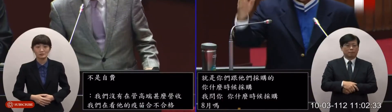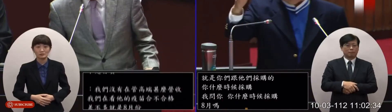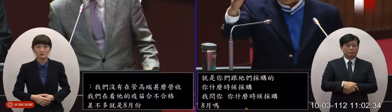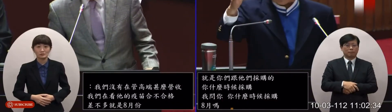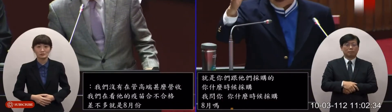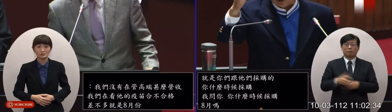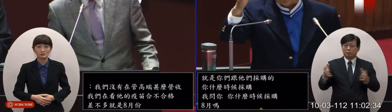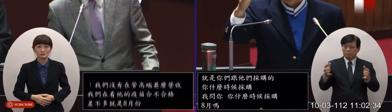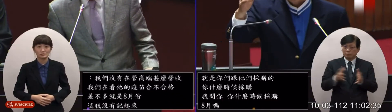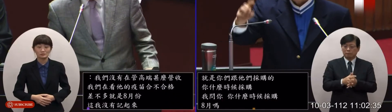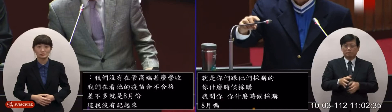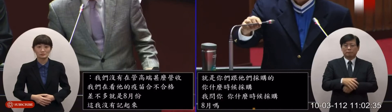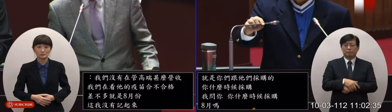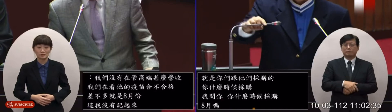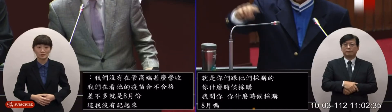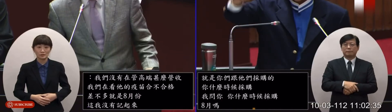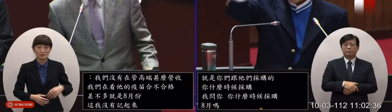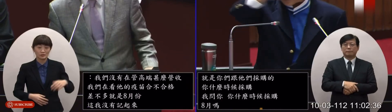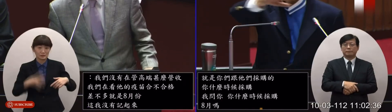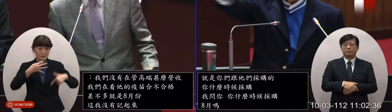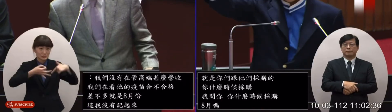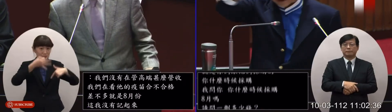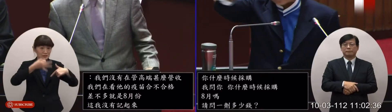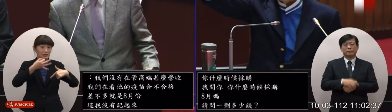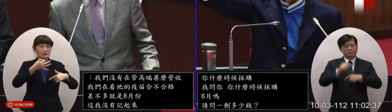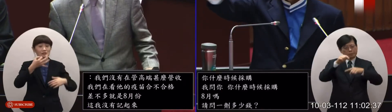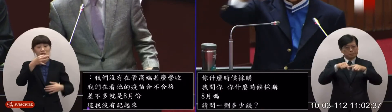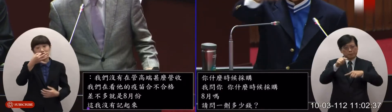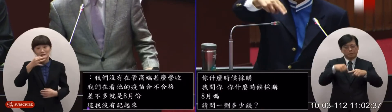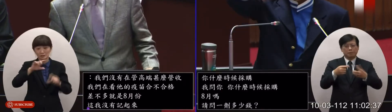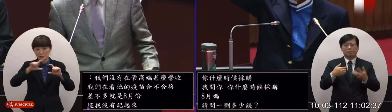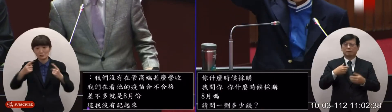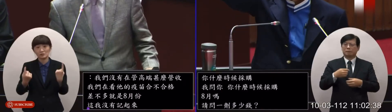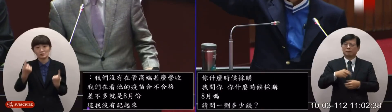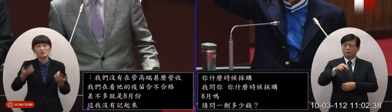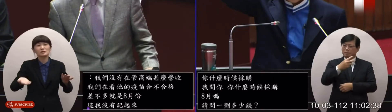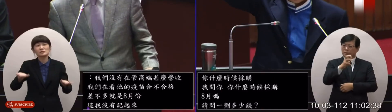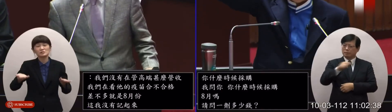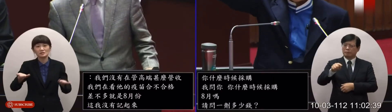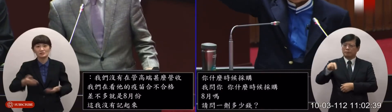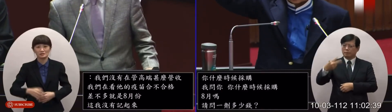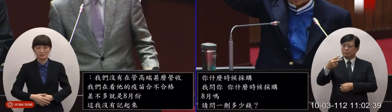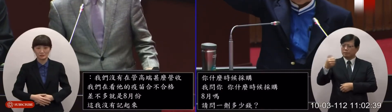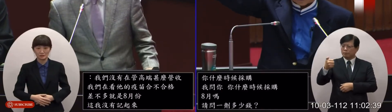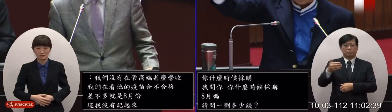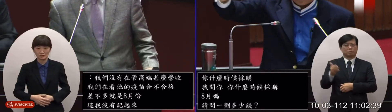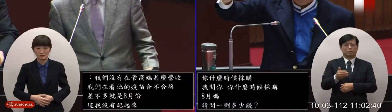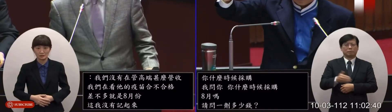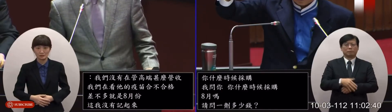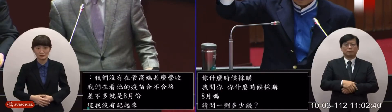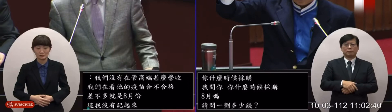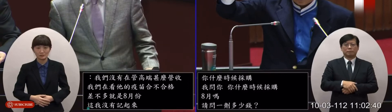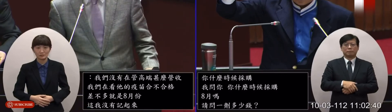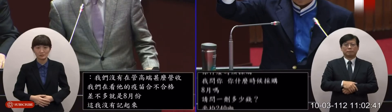總共採購家市家的價格沒有差很多平均啦兩百三十七到六兩百五有多少